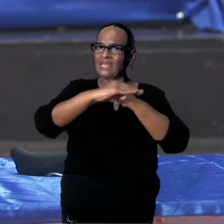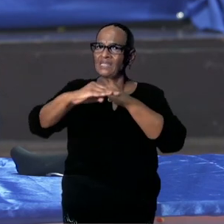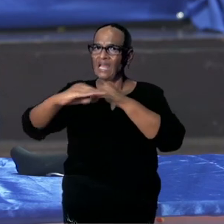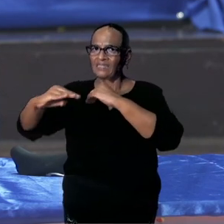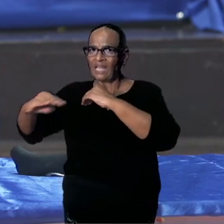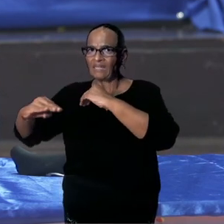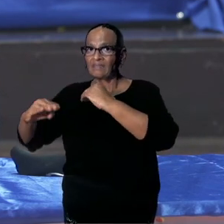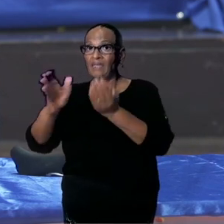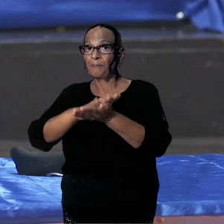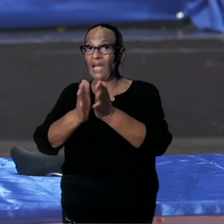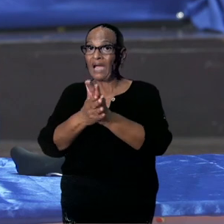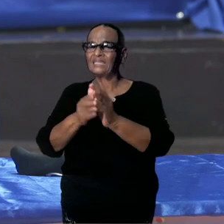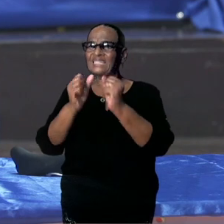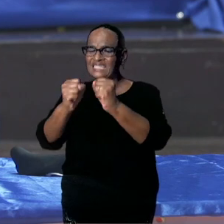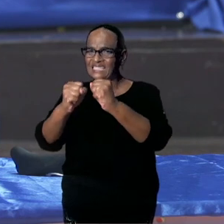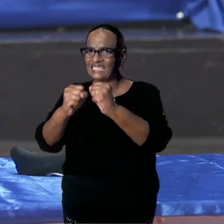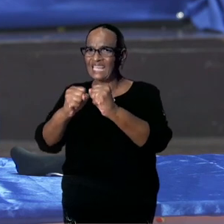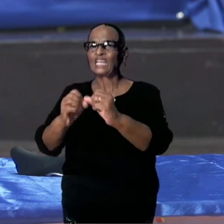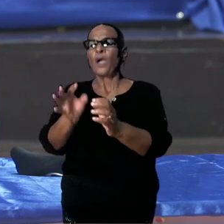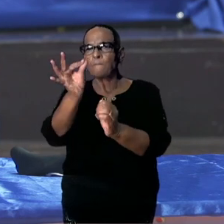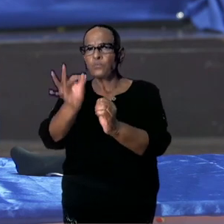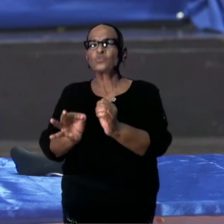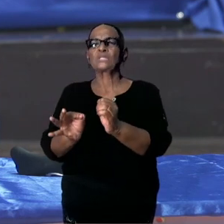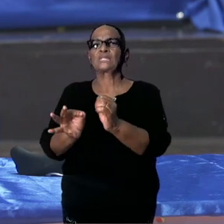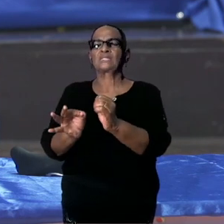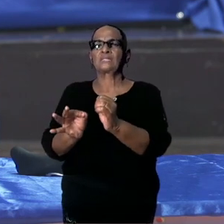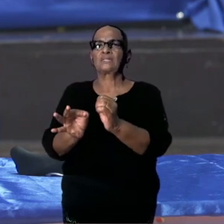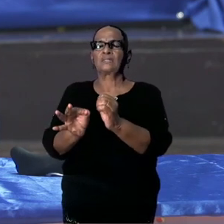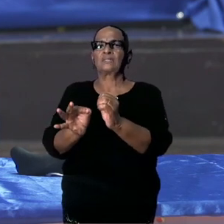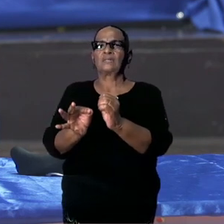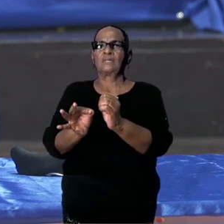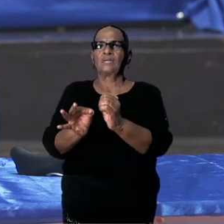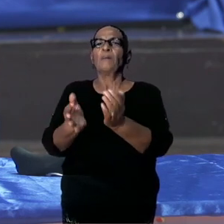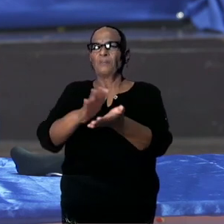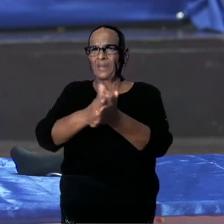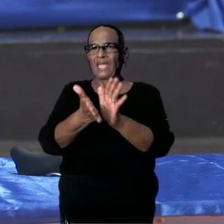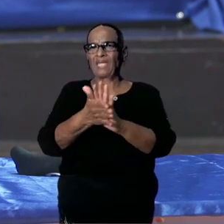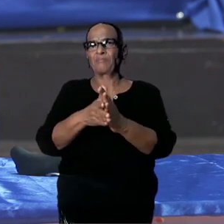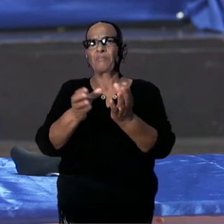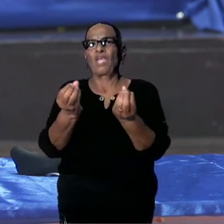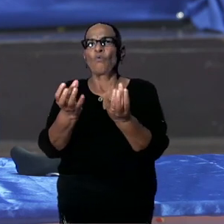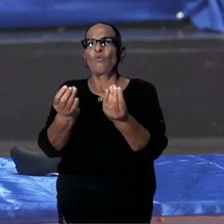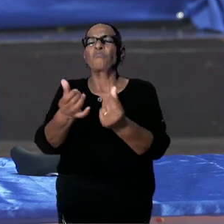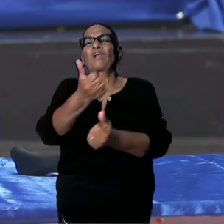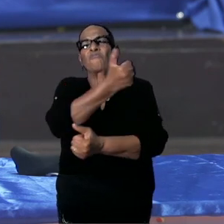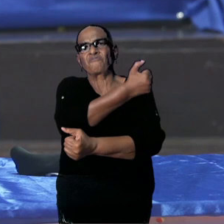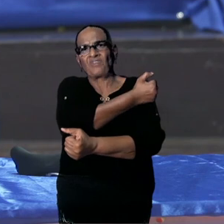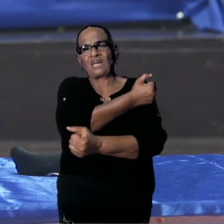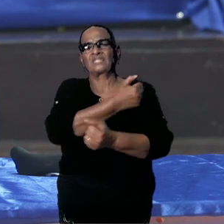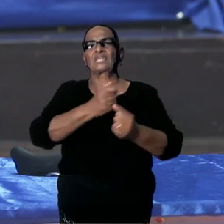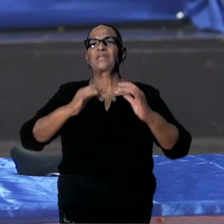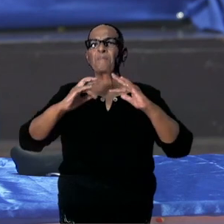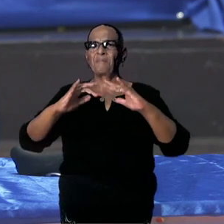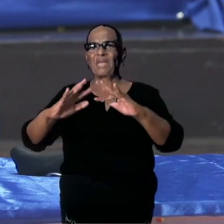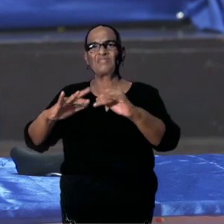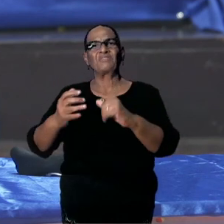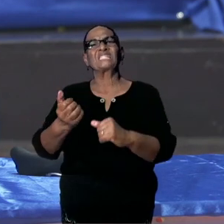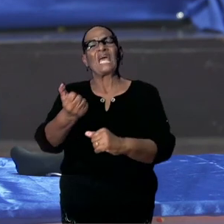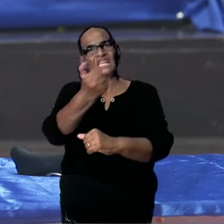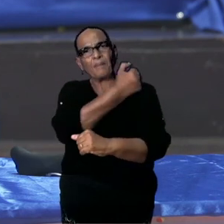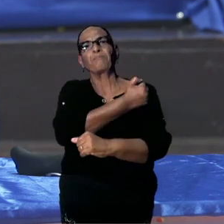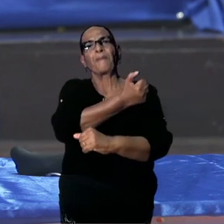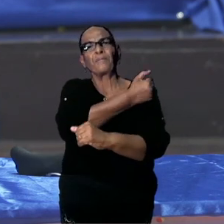sterkere onderhandelingspositie kan krijgen bij de onderhandeling over het COVID-vaccin met verschillende manufacturers.